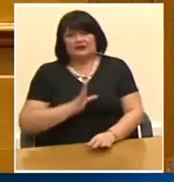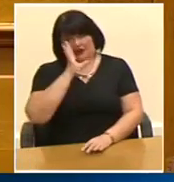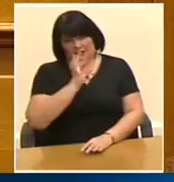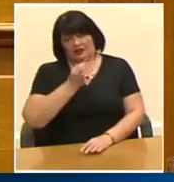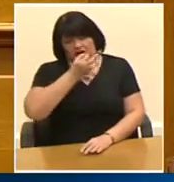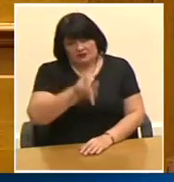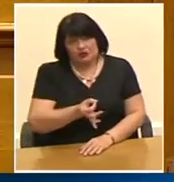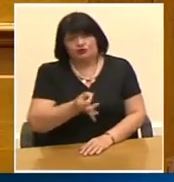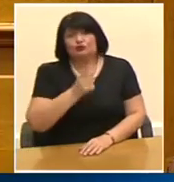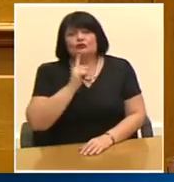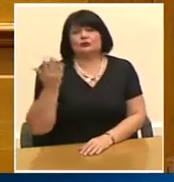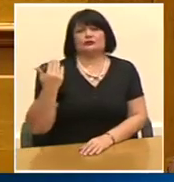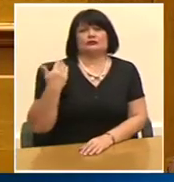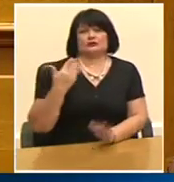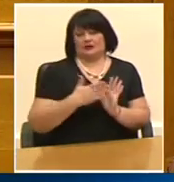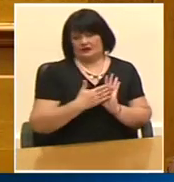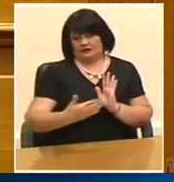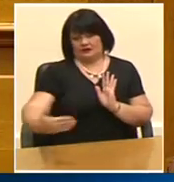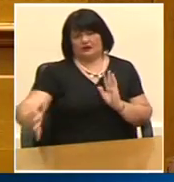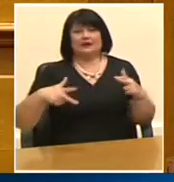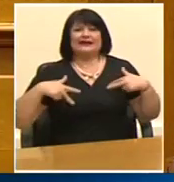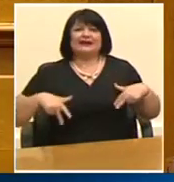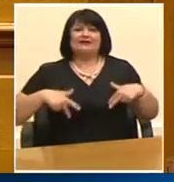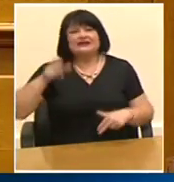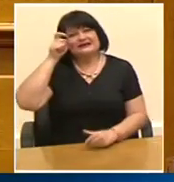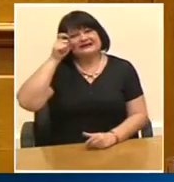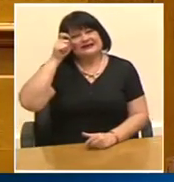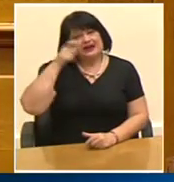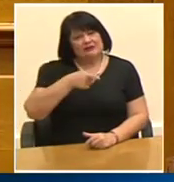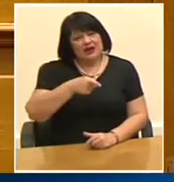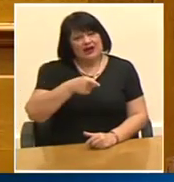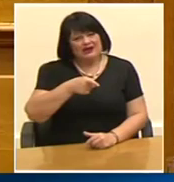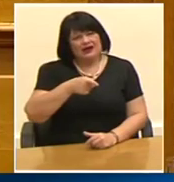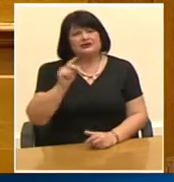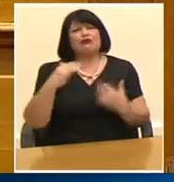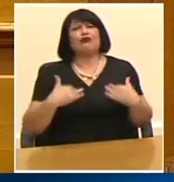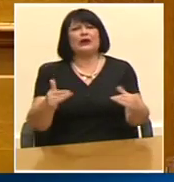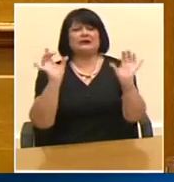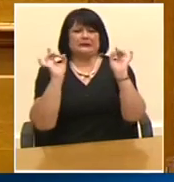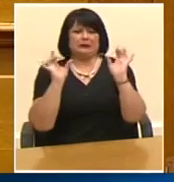προηγούμενη θητεία της κυβέρνησης Σαμαρά εκεί και ήταν διακοσμητικός σε ρόλο της Βουλής